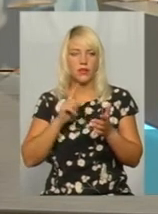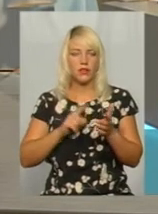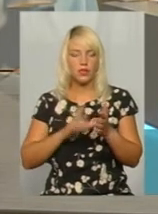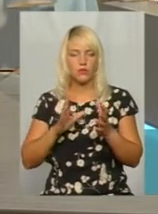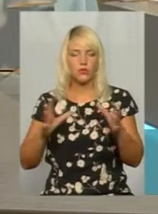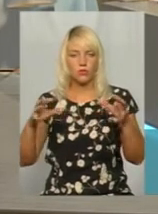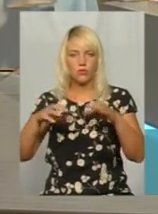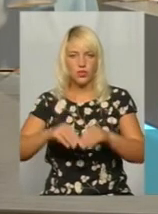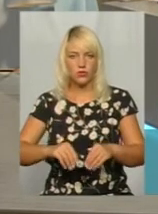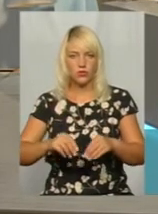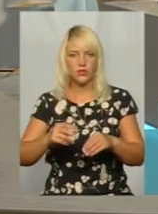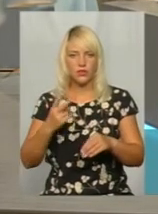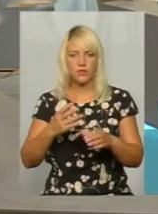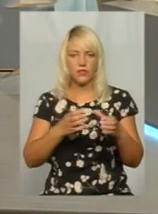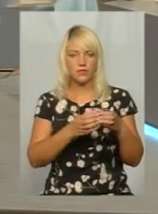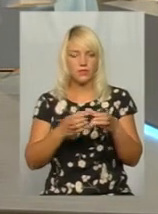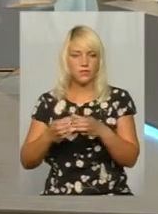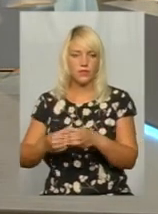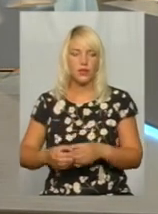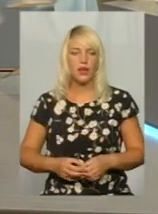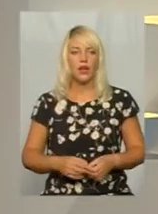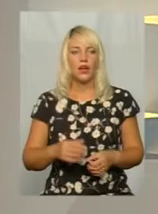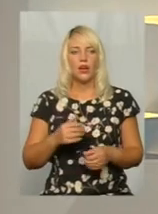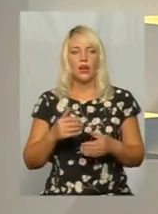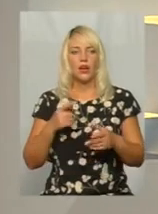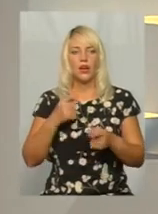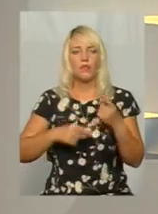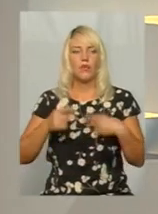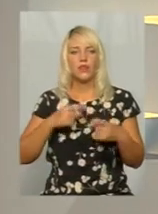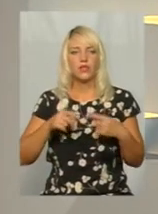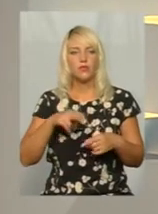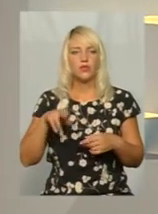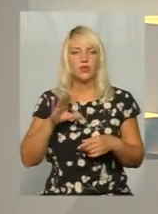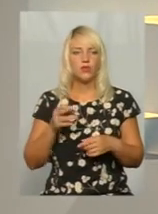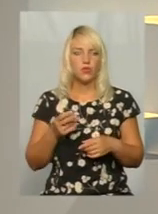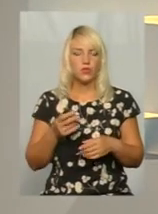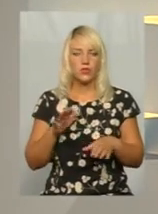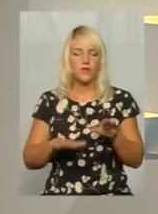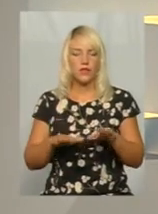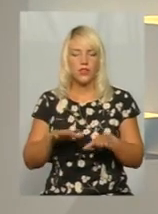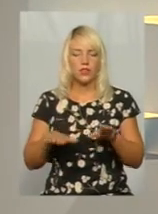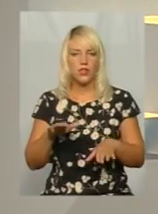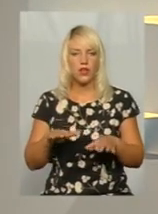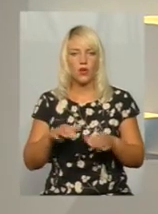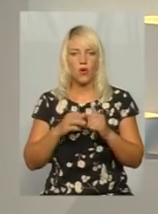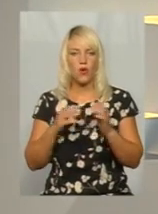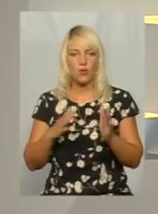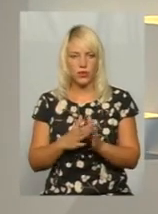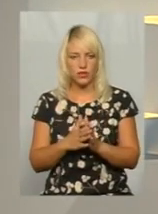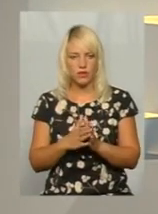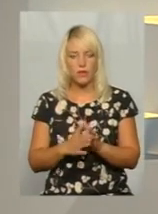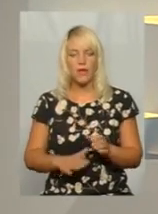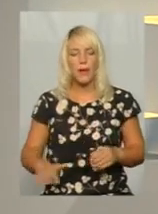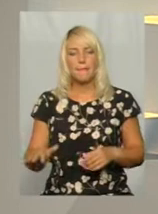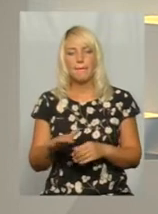проблемні ділянки. І повернімося вже до наявних заважувальних комплексів і майданчиків,